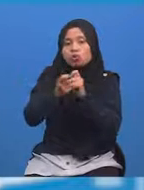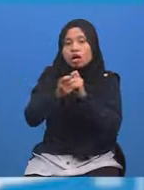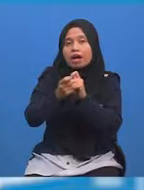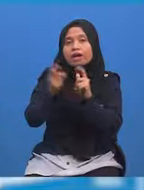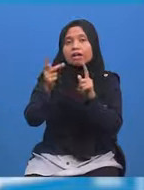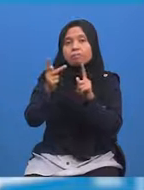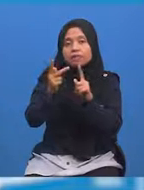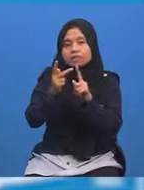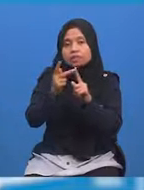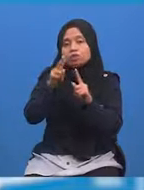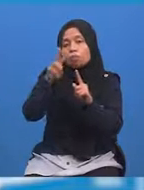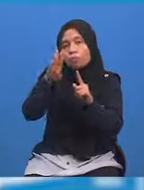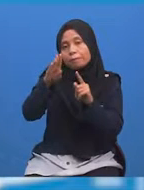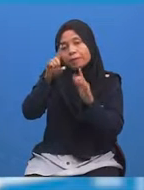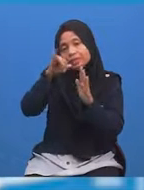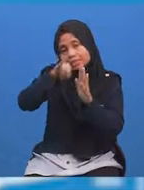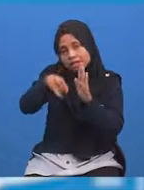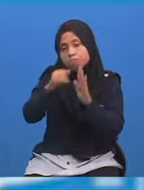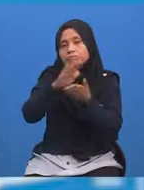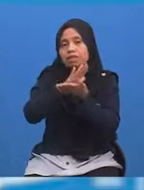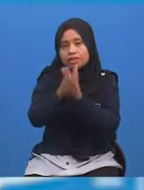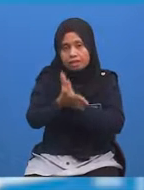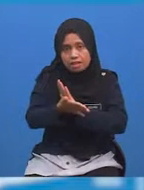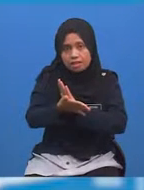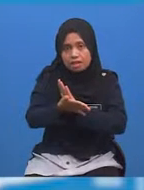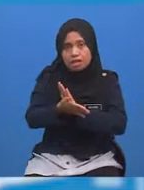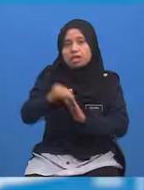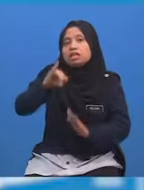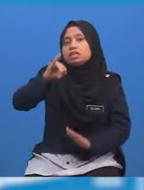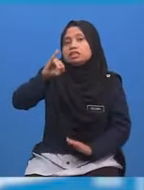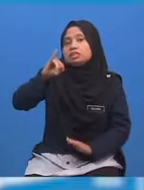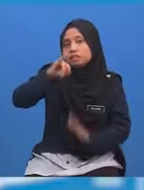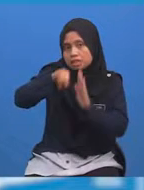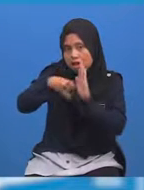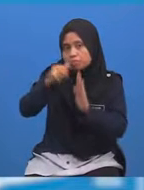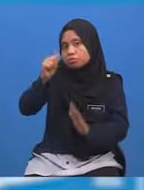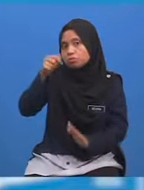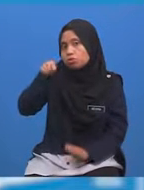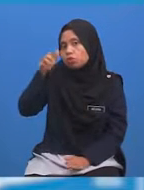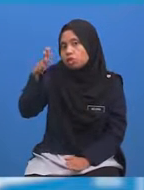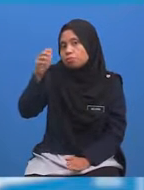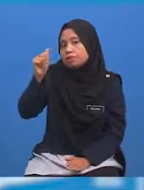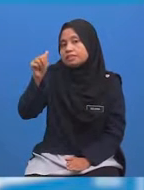dalam sistem 24 jam Menjadi jam 10.15